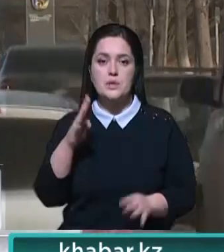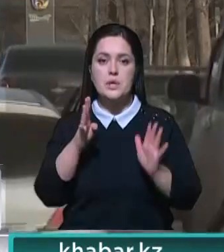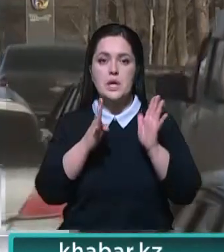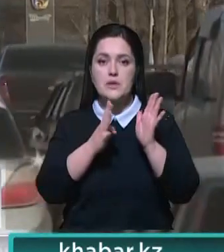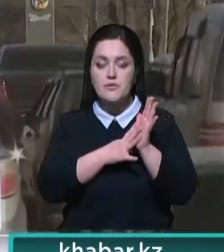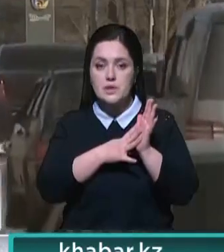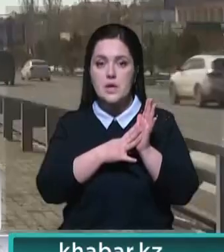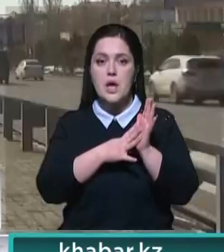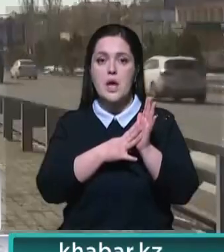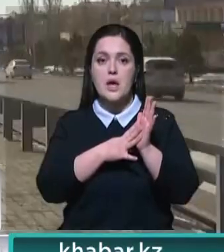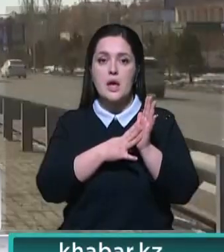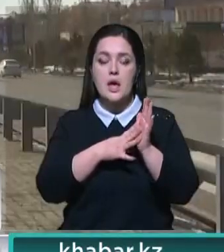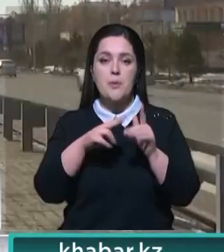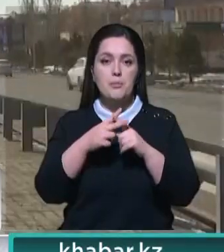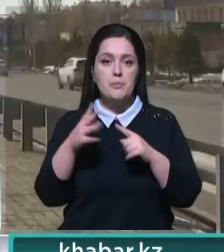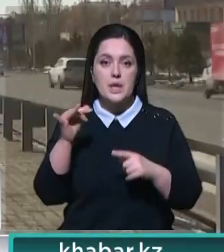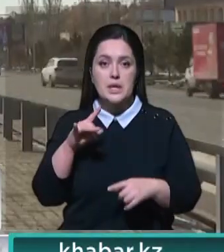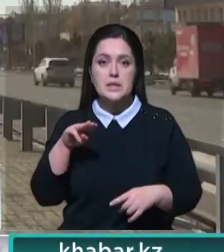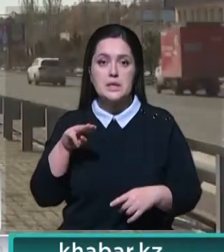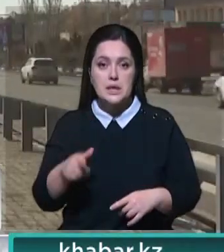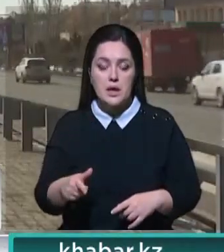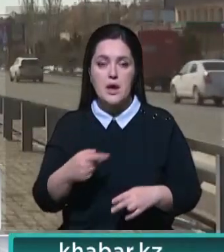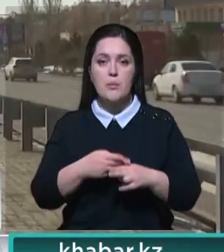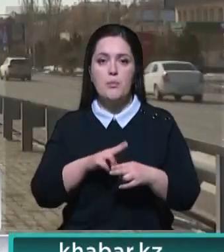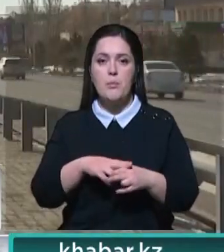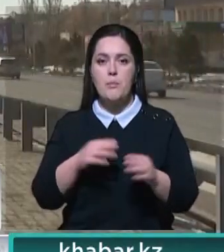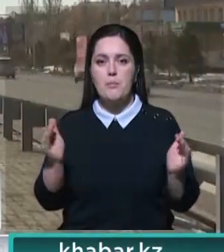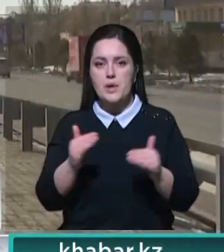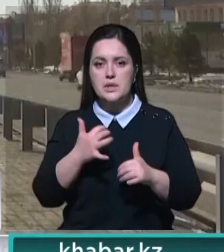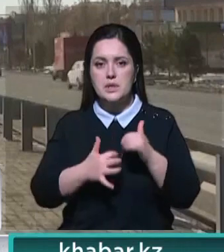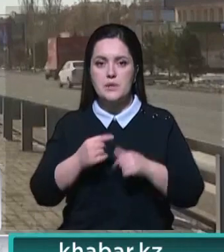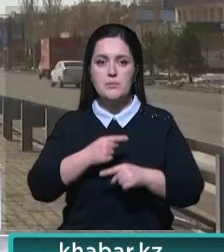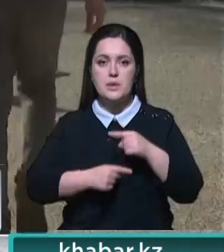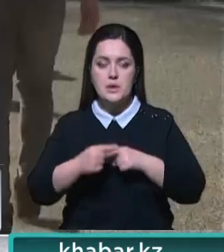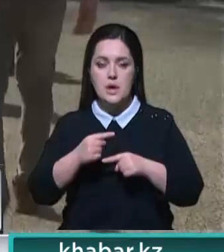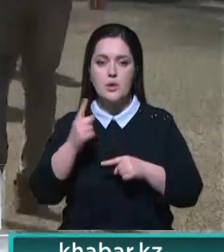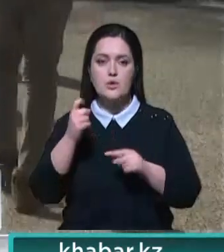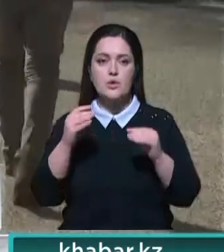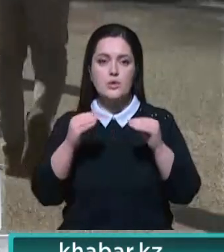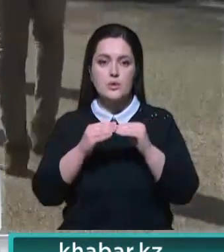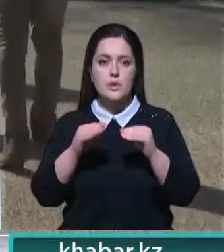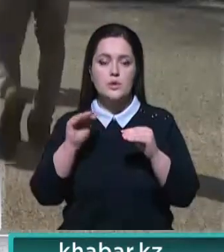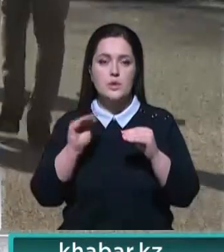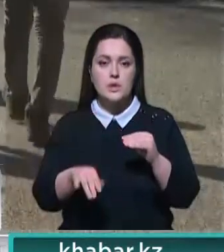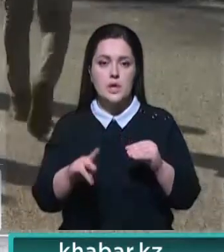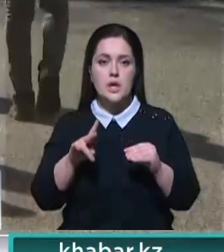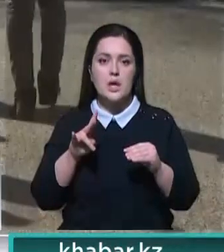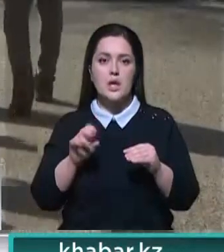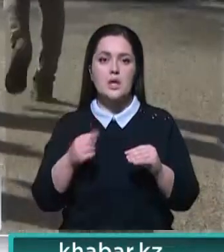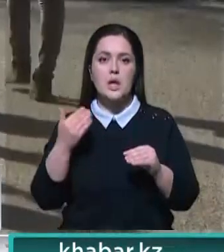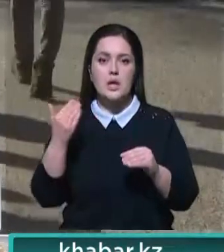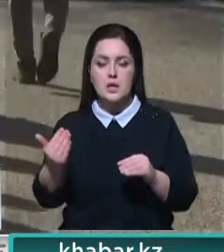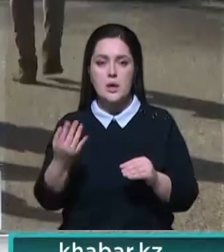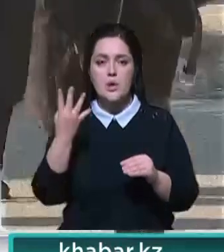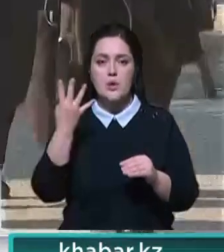549,5 млрд цингем. Количество субъектов малого и среднего предпринимательства превысило 110 тысяч.